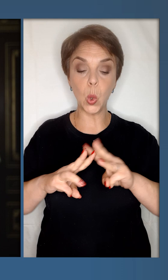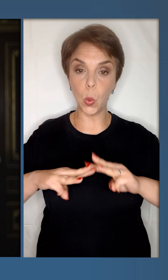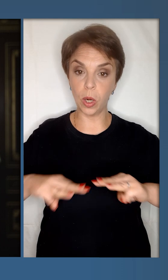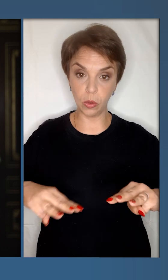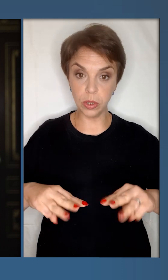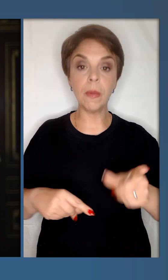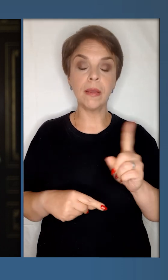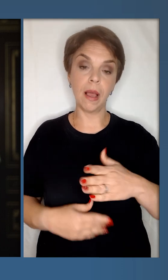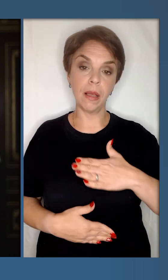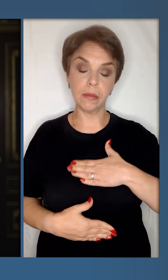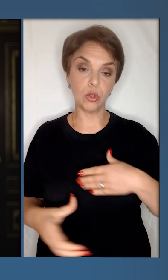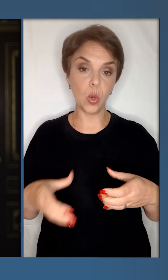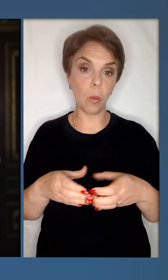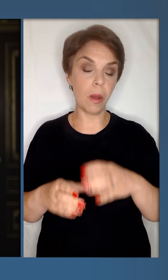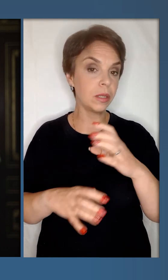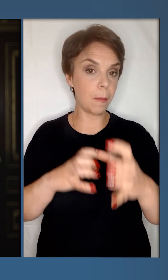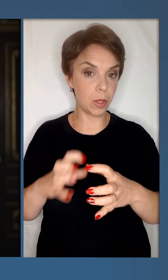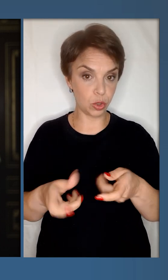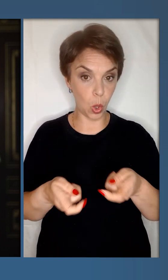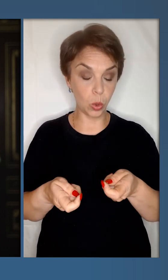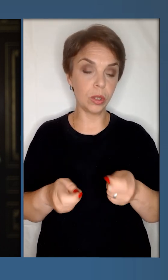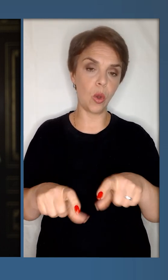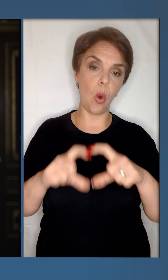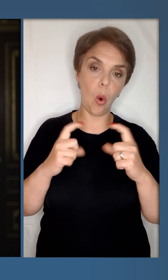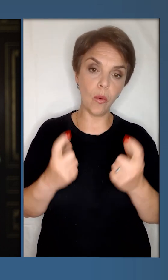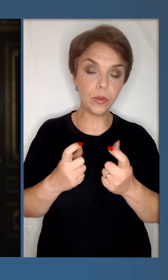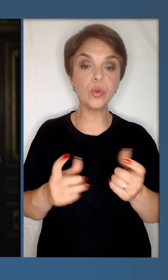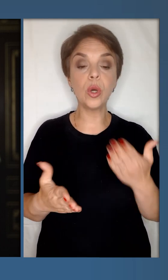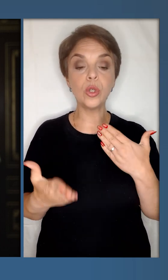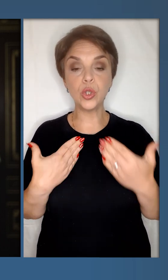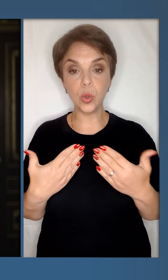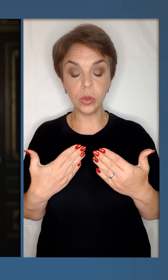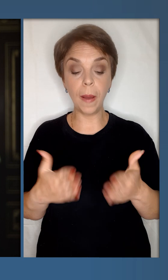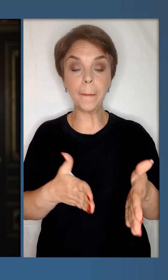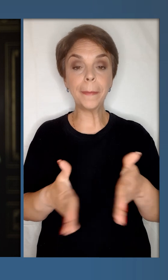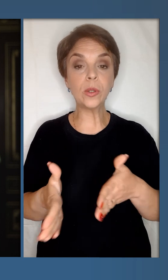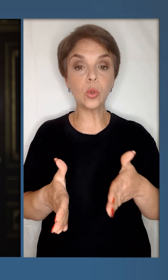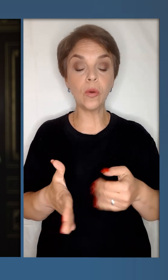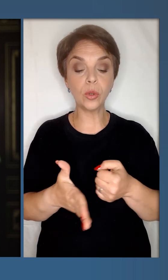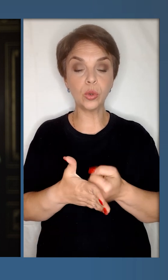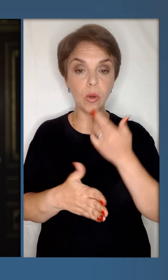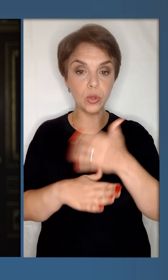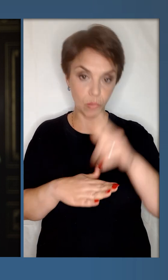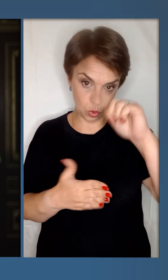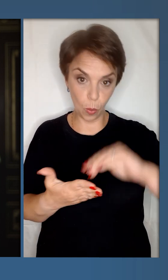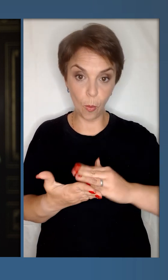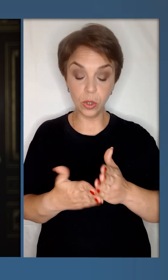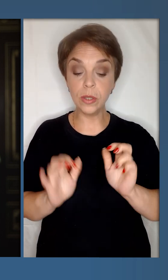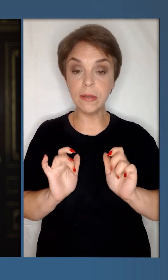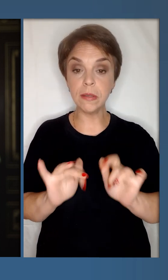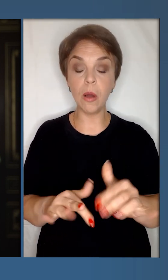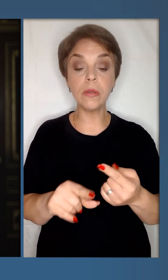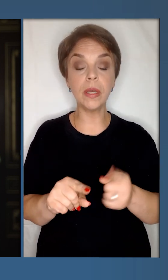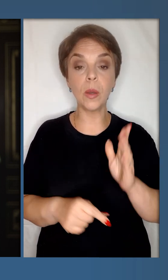з урядовцями та нашою командою міжнародників Офісу щодо підготовки до зовнішньополітичних